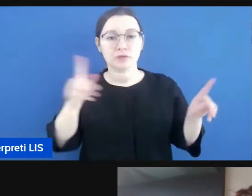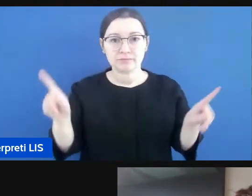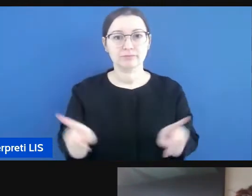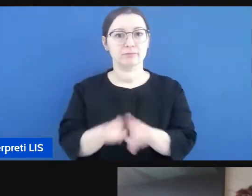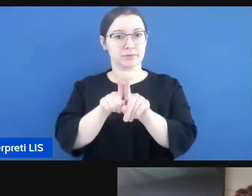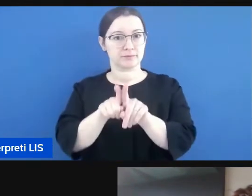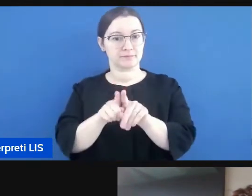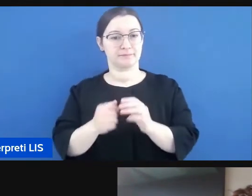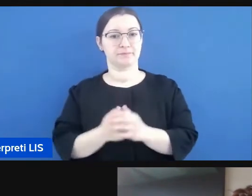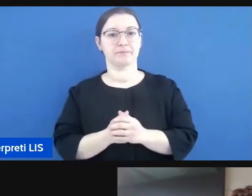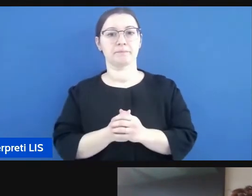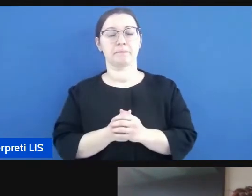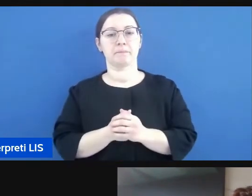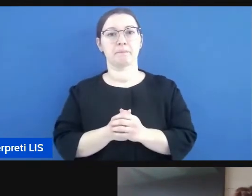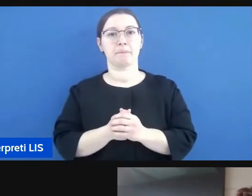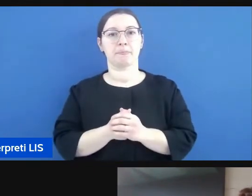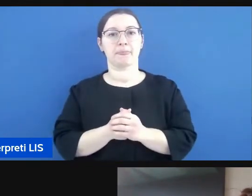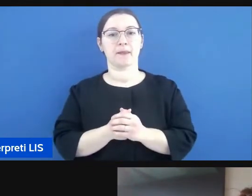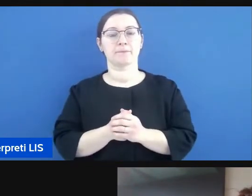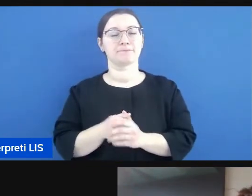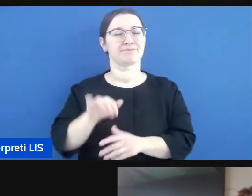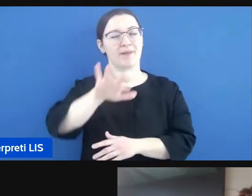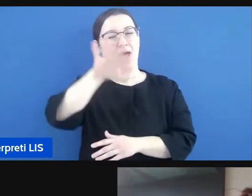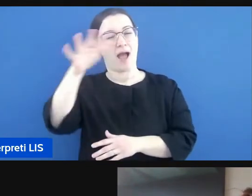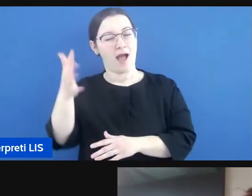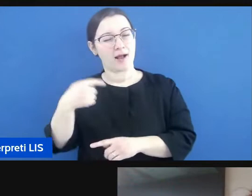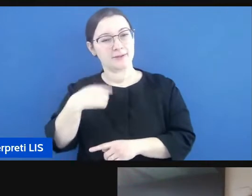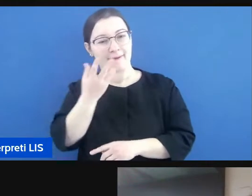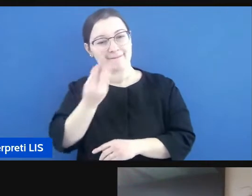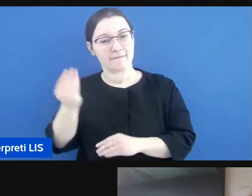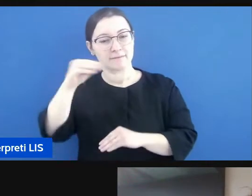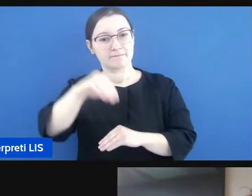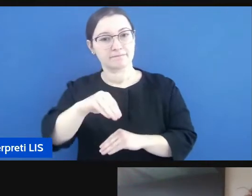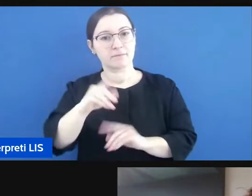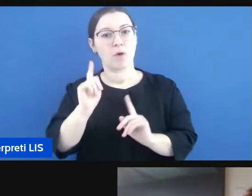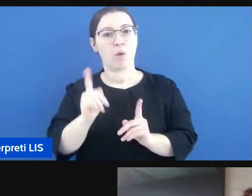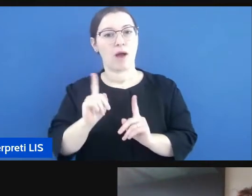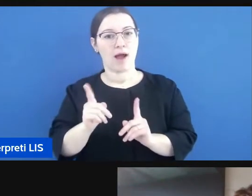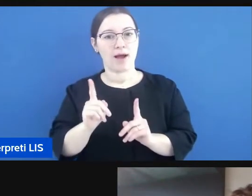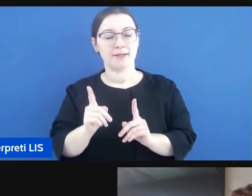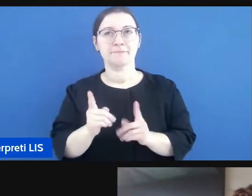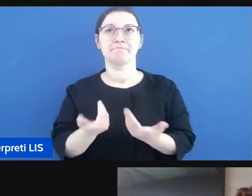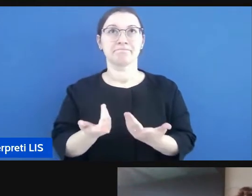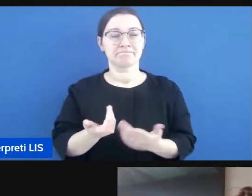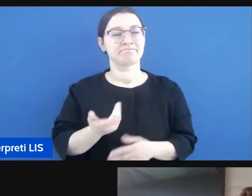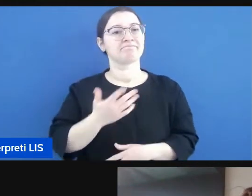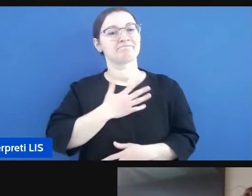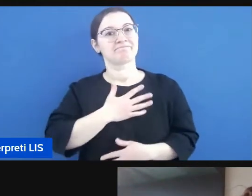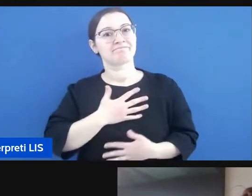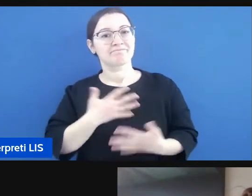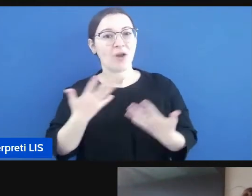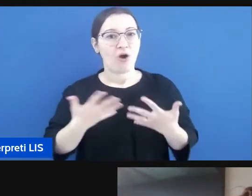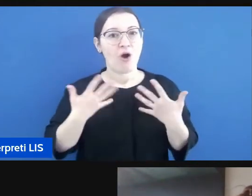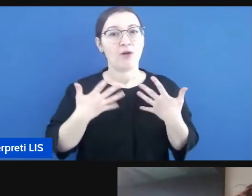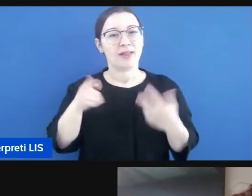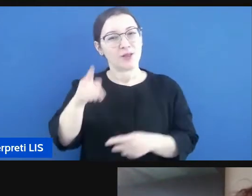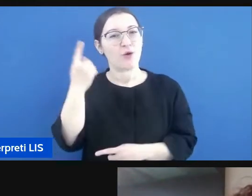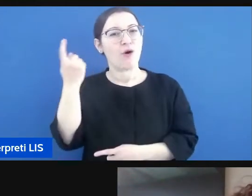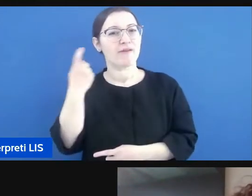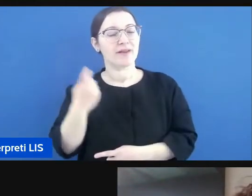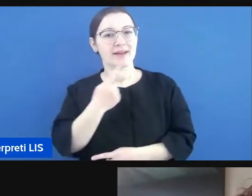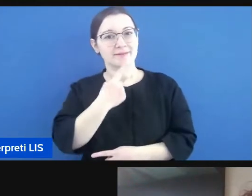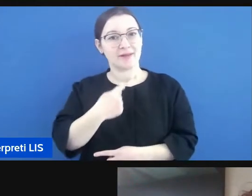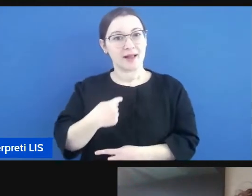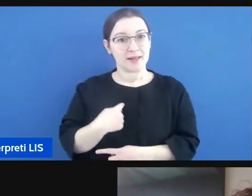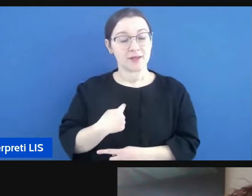l'altra cosa che volevo dire mi fa piacere Federica che tu abbia detto genitore